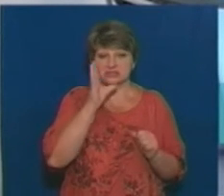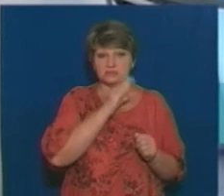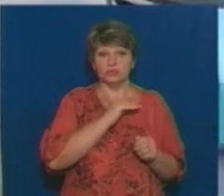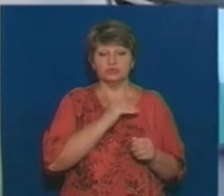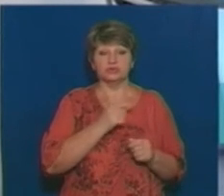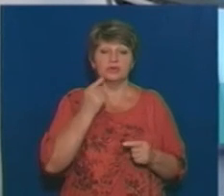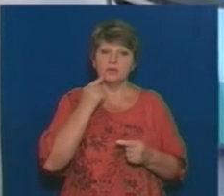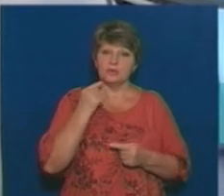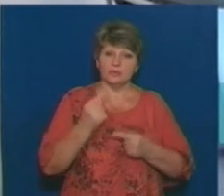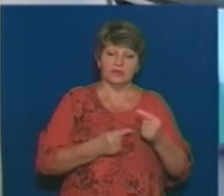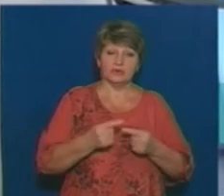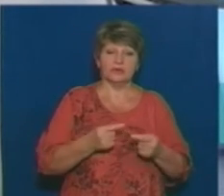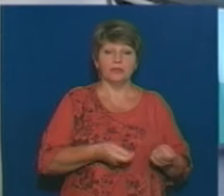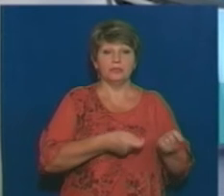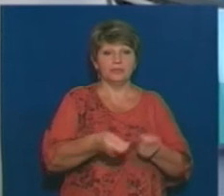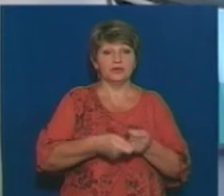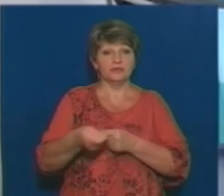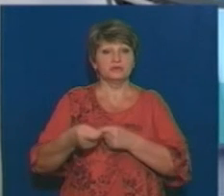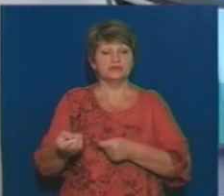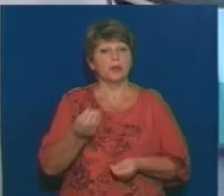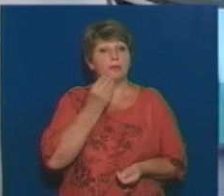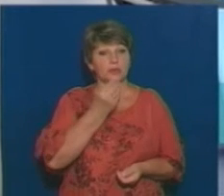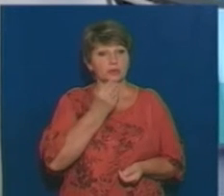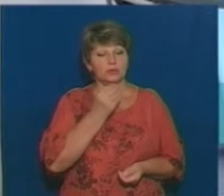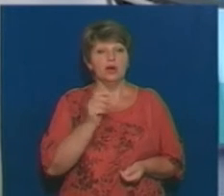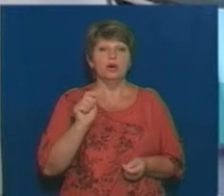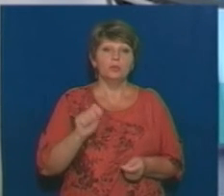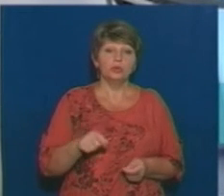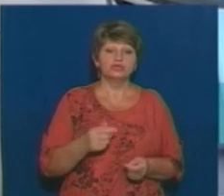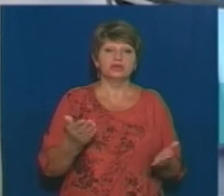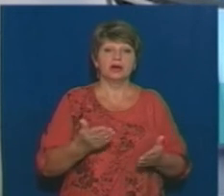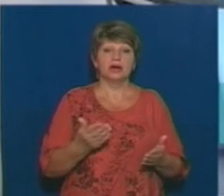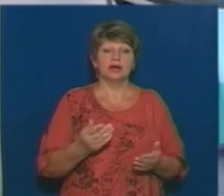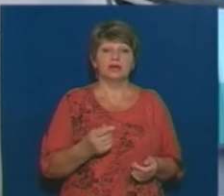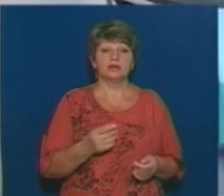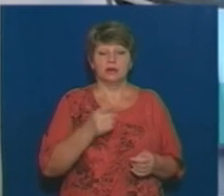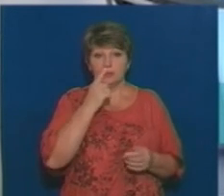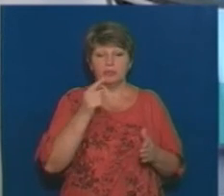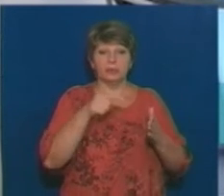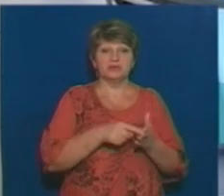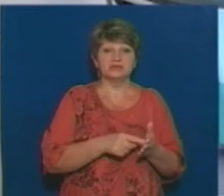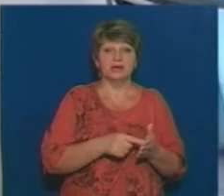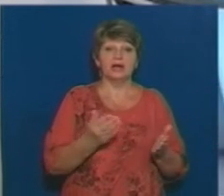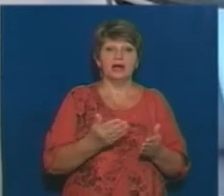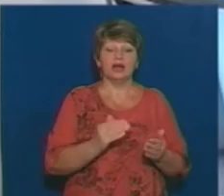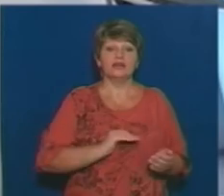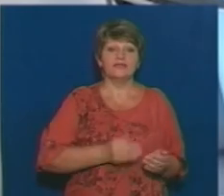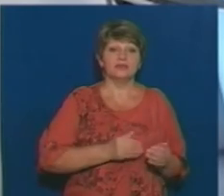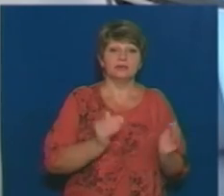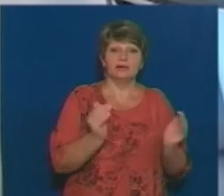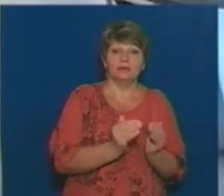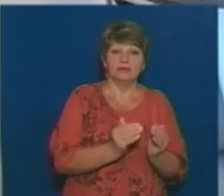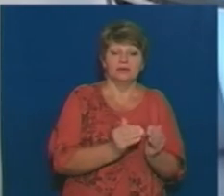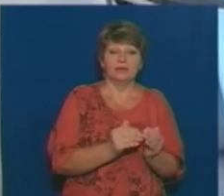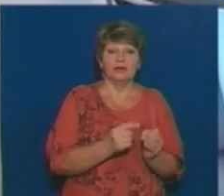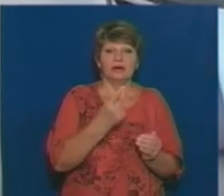стабільне постачання продуктів. Може, знаєте, зайти якась фірма-однодневка, отримати якісь гроші чи щось, і зникнути з ринку,